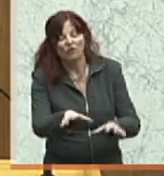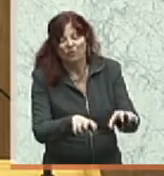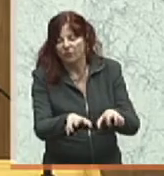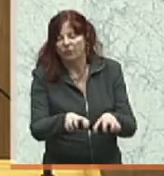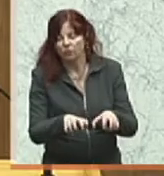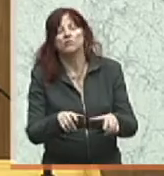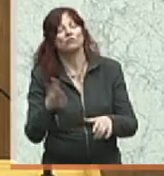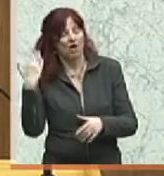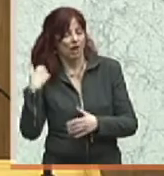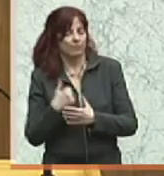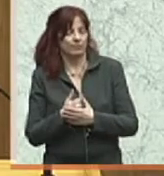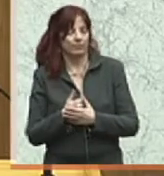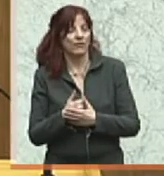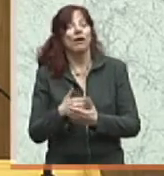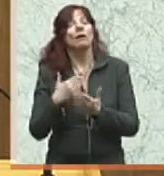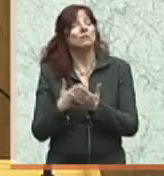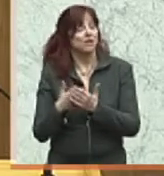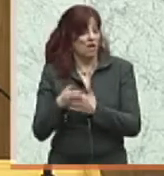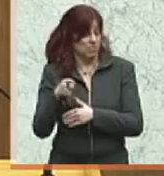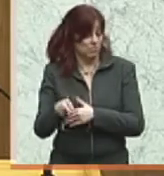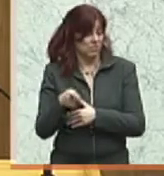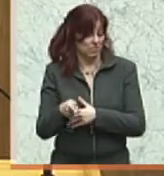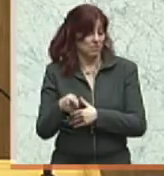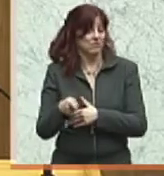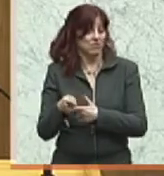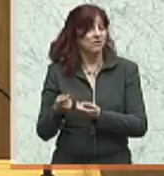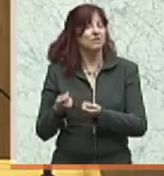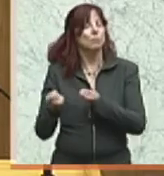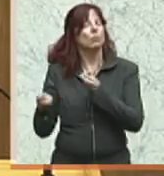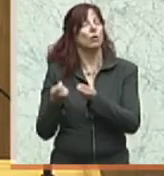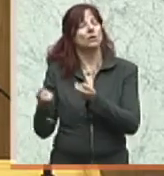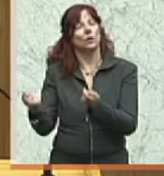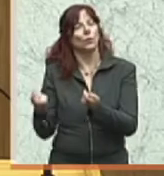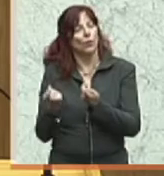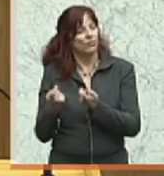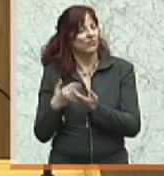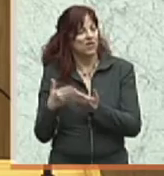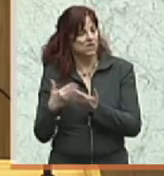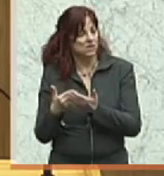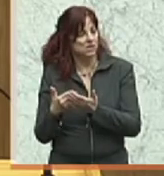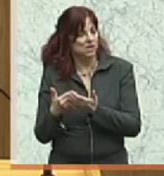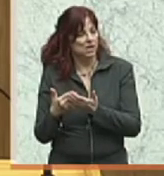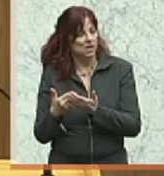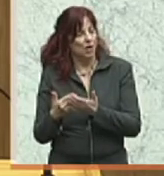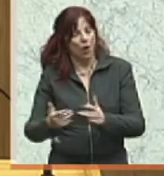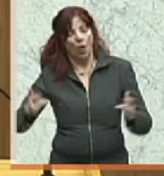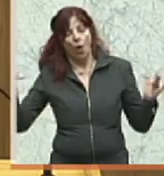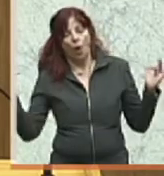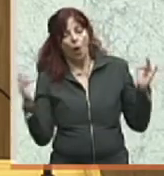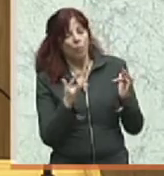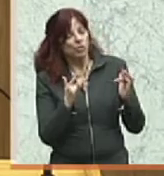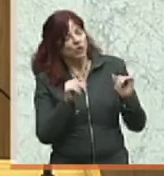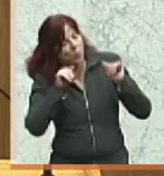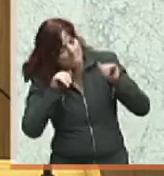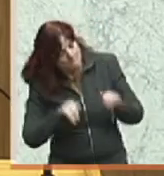damals dazu geführt hat, dass sich Opposition nahezu aufgedrängt hat, dass sich